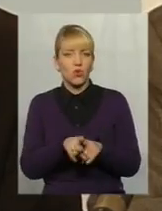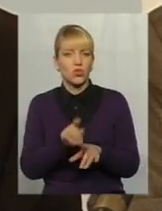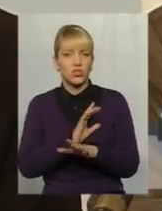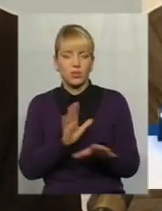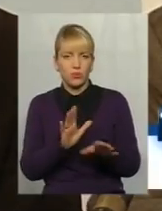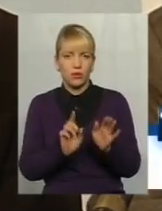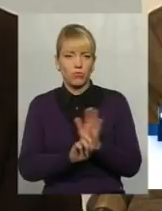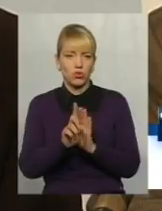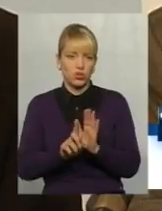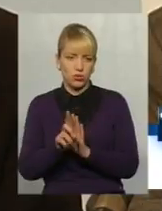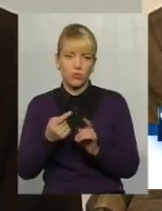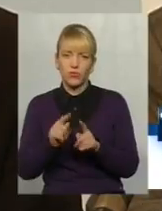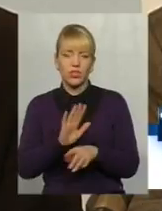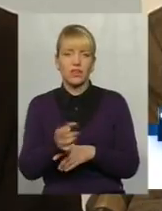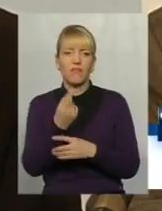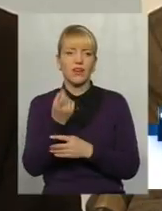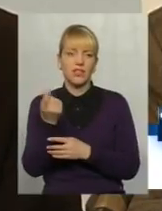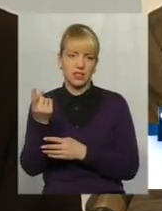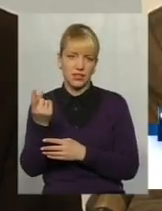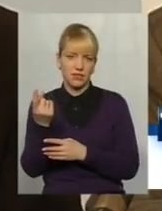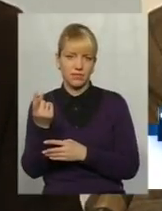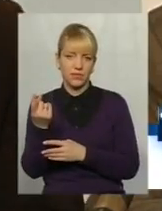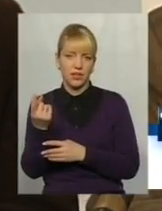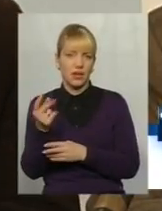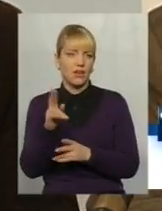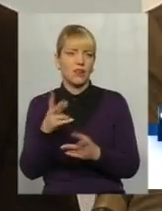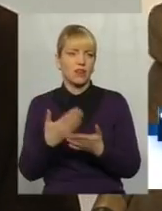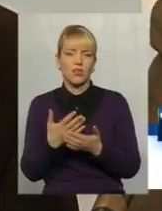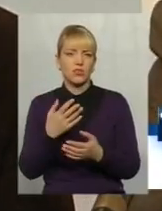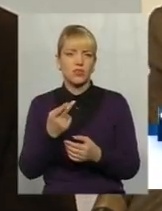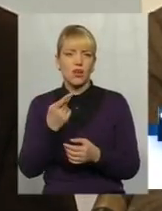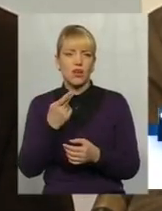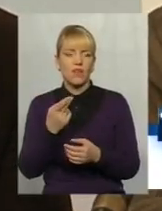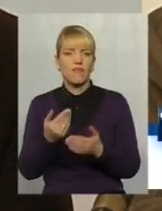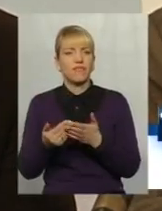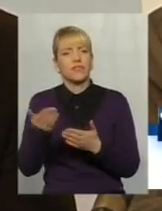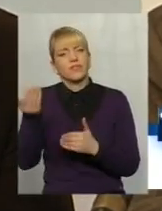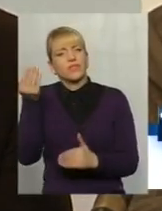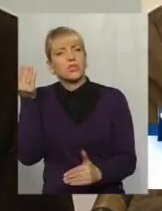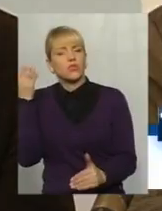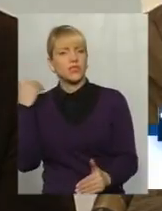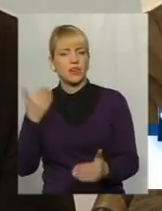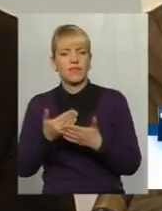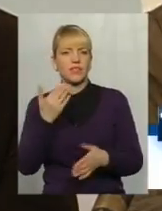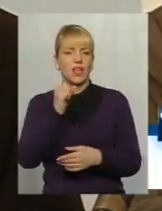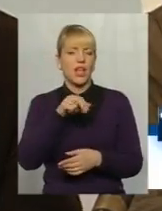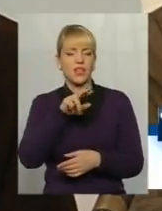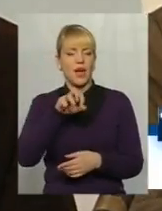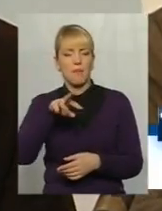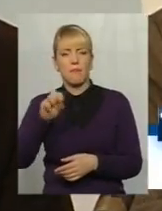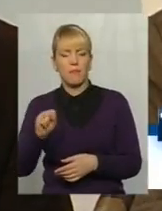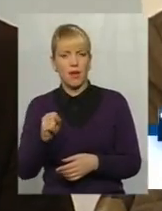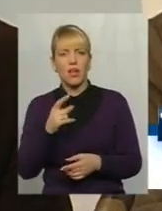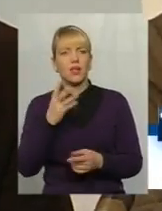кажуть, початковими, вони не виникли якось отвічно там від Адама і так далі, не були успадкованими, так само, як, наприклад,